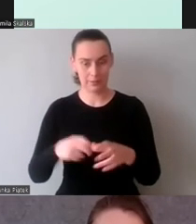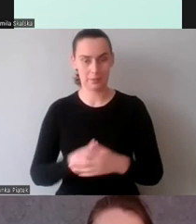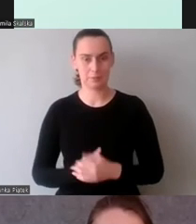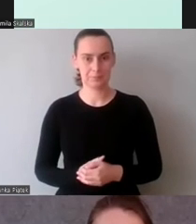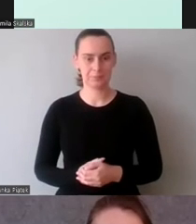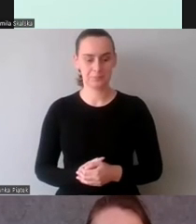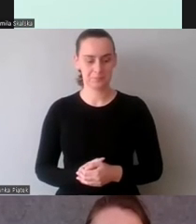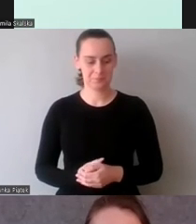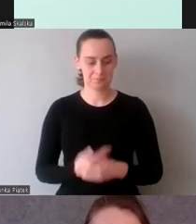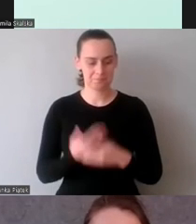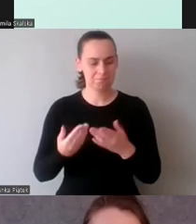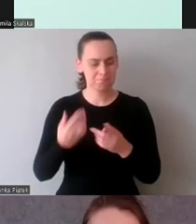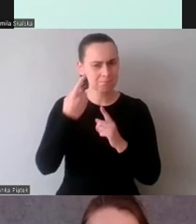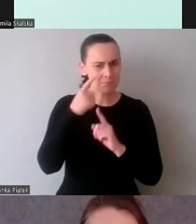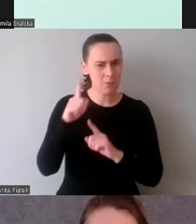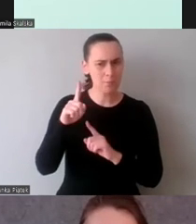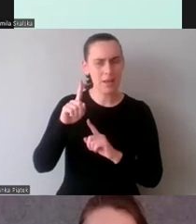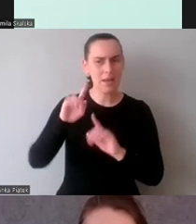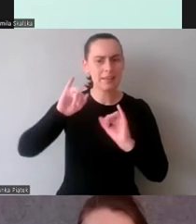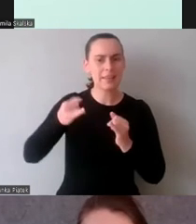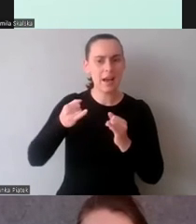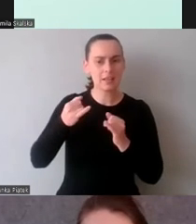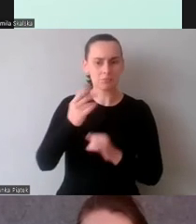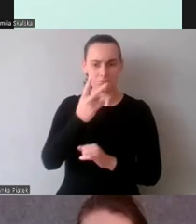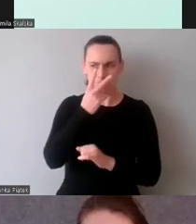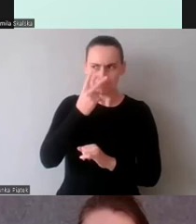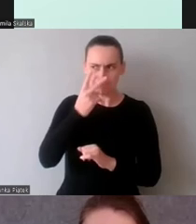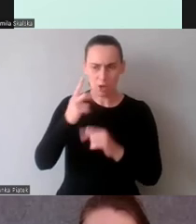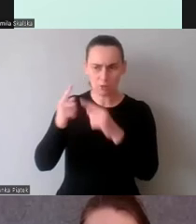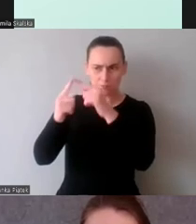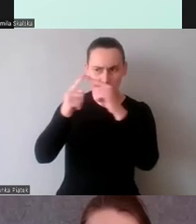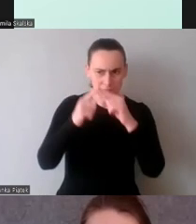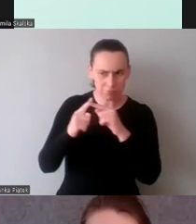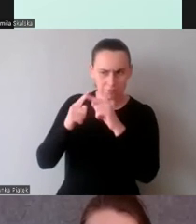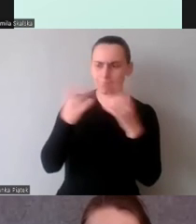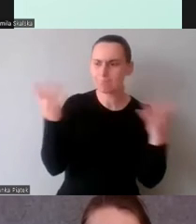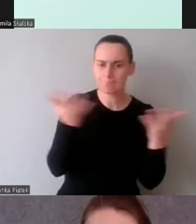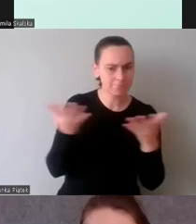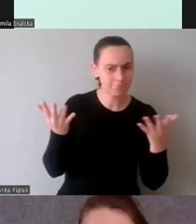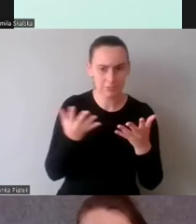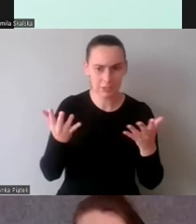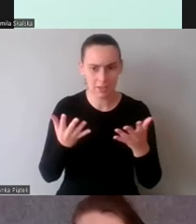jakie spojrzenia wykonują podczas tłumaczenia, to znaczy, gdzie patrzą podczas tłumaczenia,